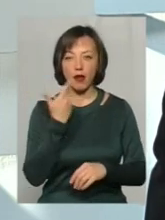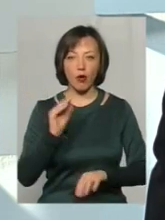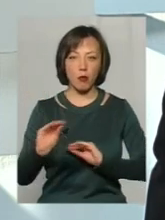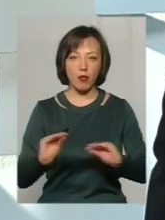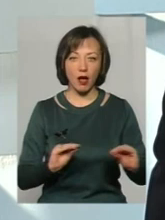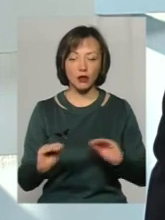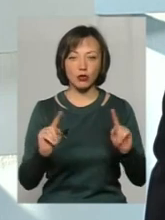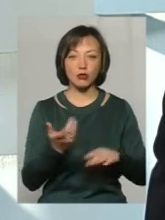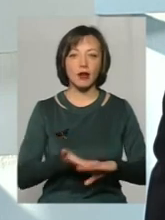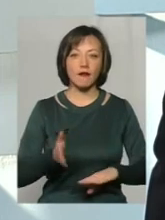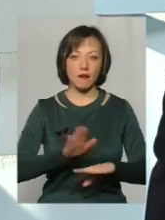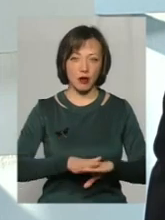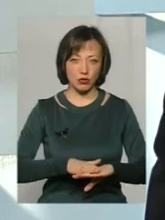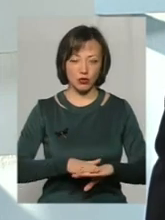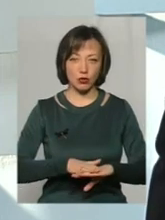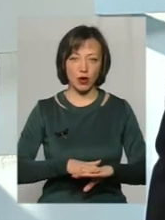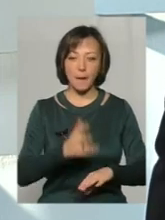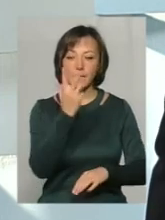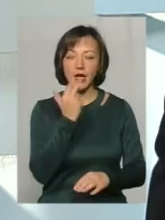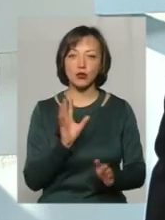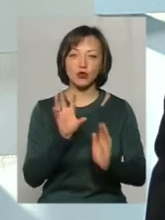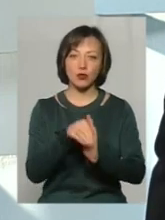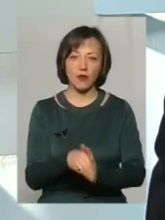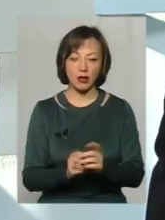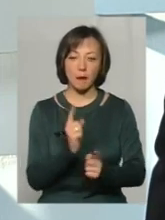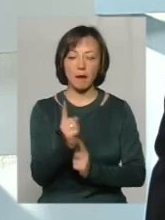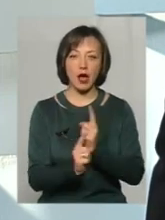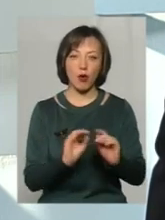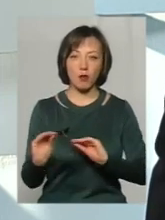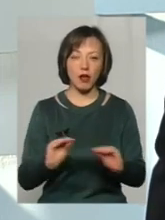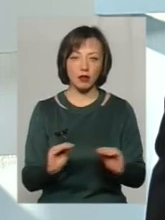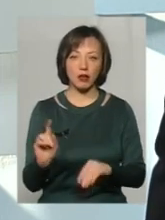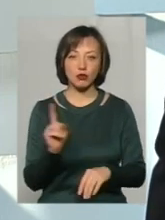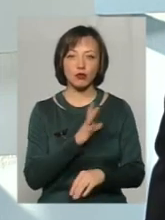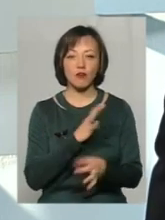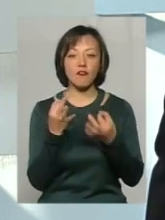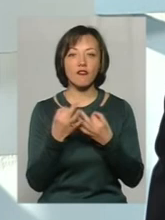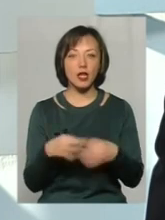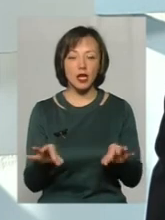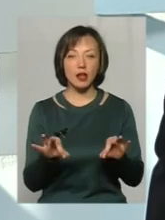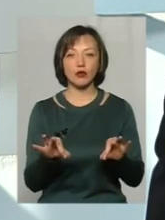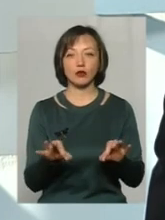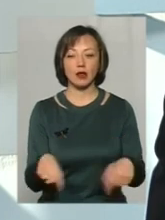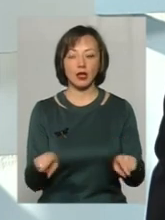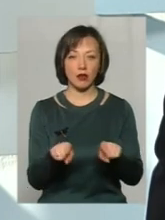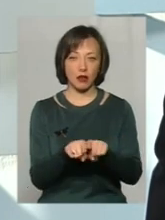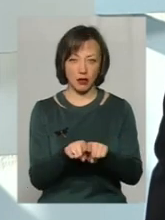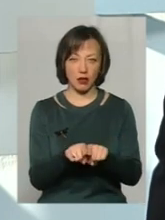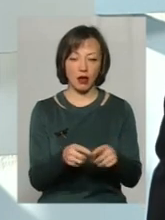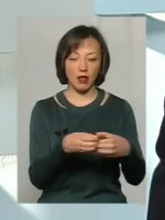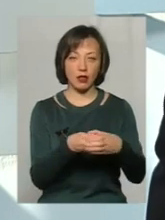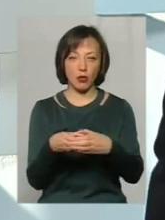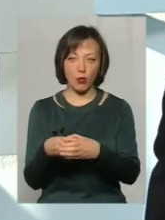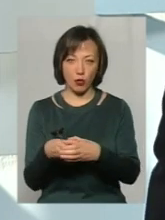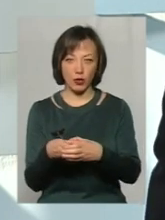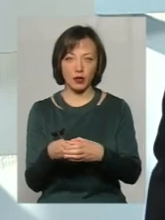і дуже важко пристосувати, переобладнати їх для того, щоб був вільний доступ для таких категорій,